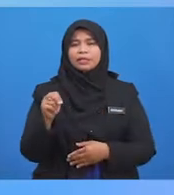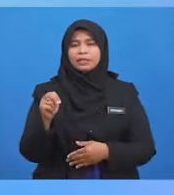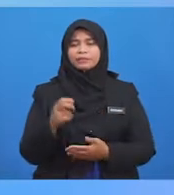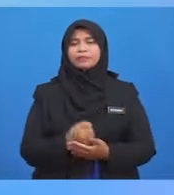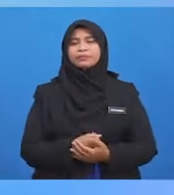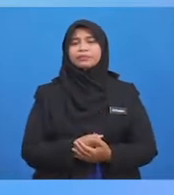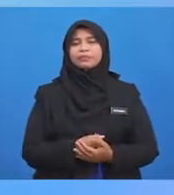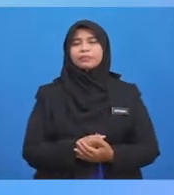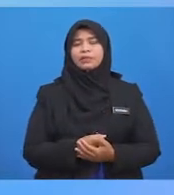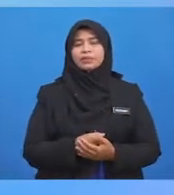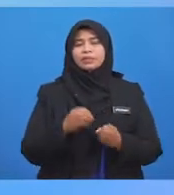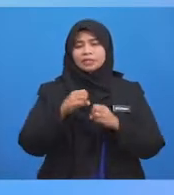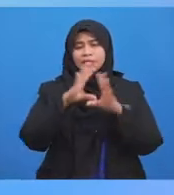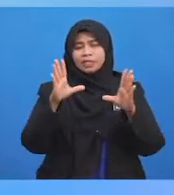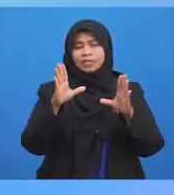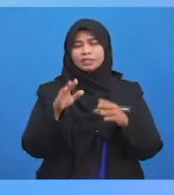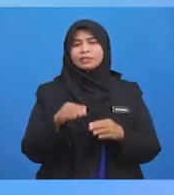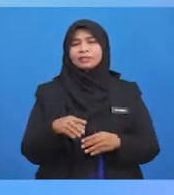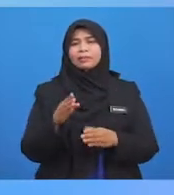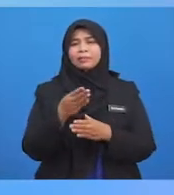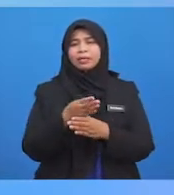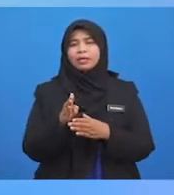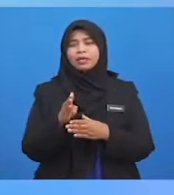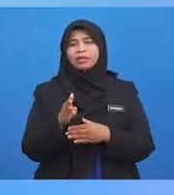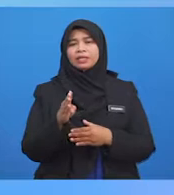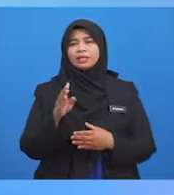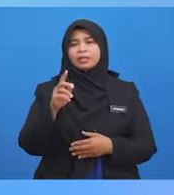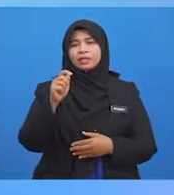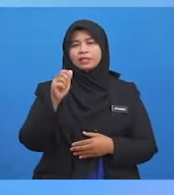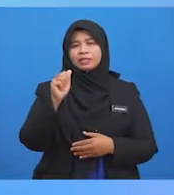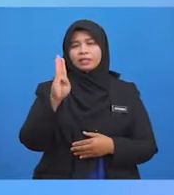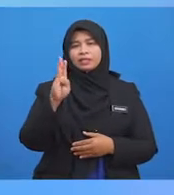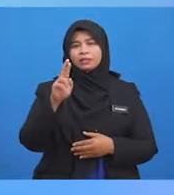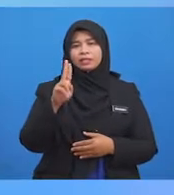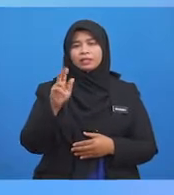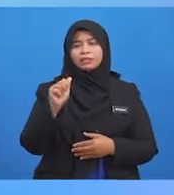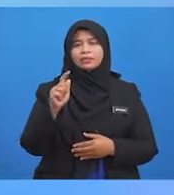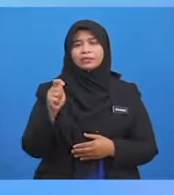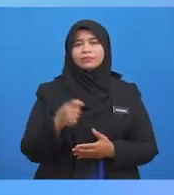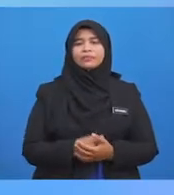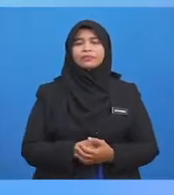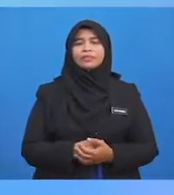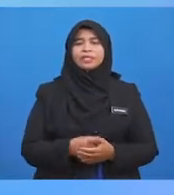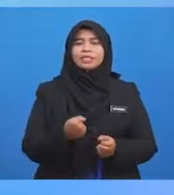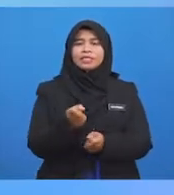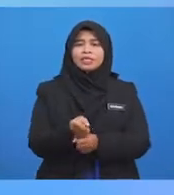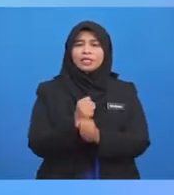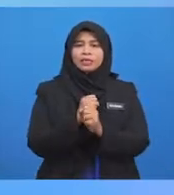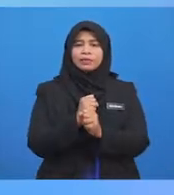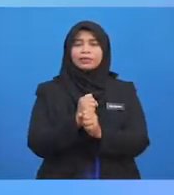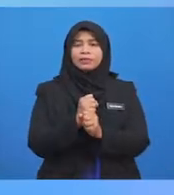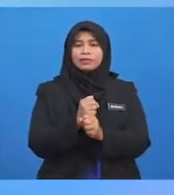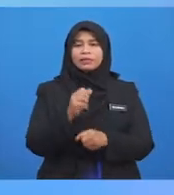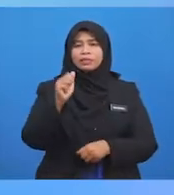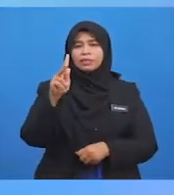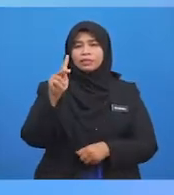Maka Jelaslah Ia Kategori Akad Tabaru'at Yang kedua Sewa